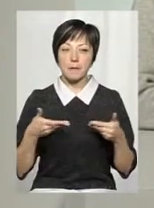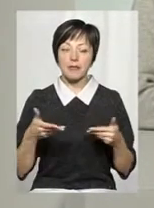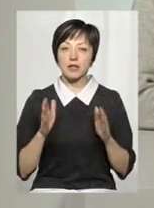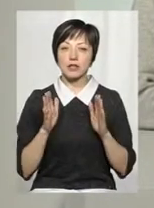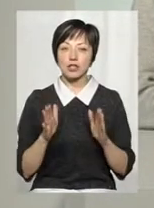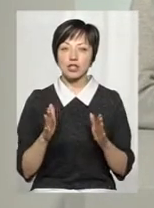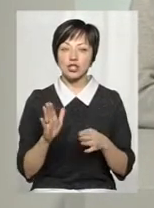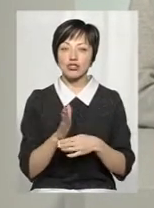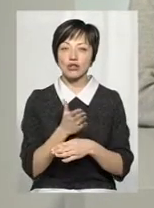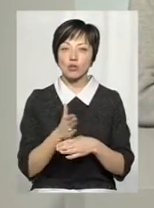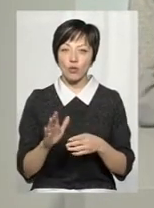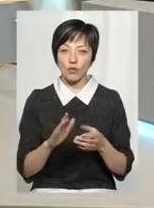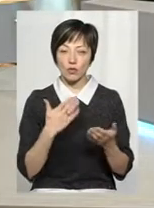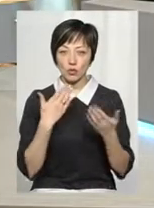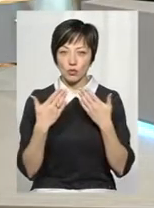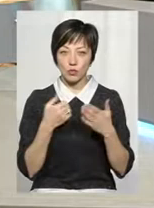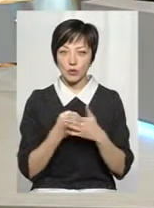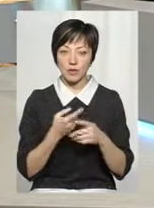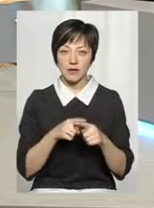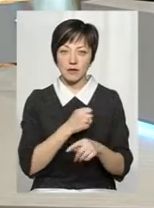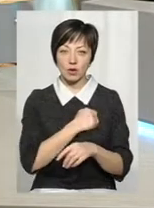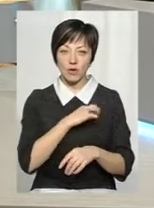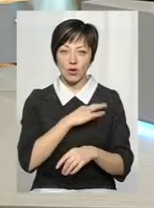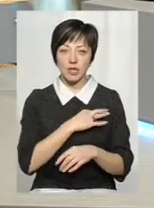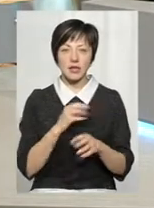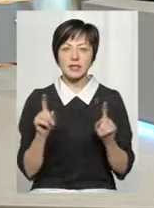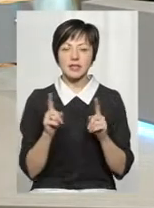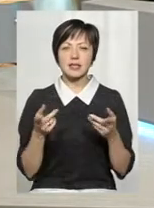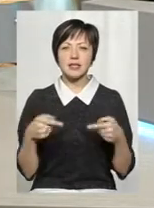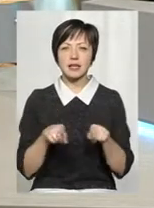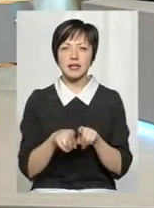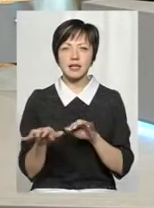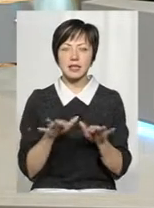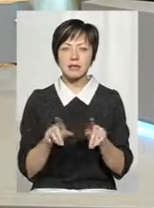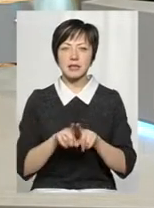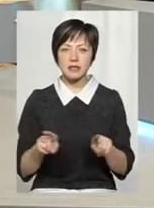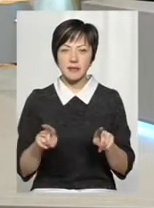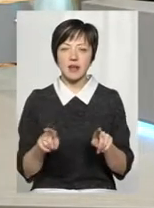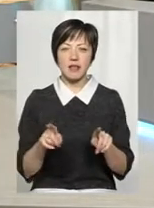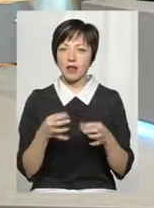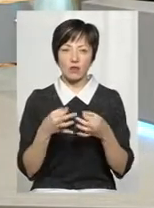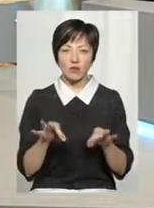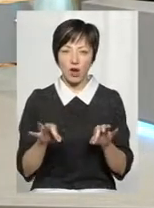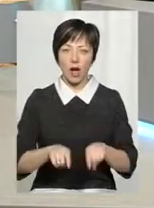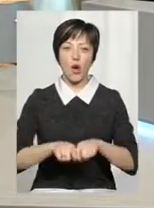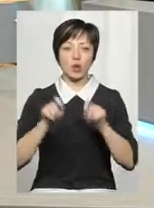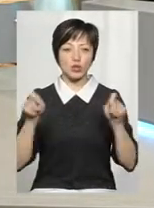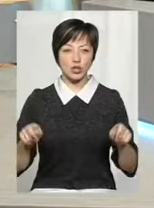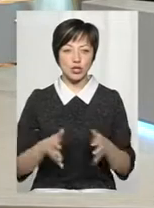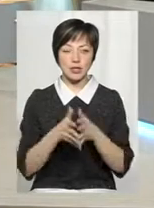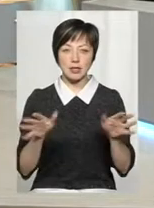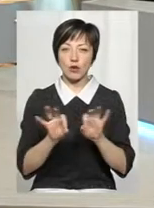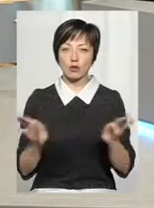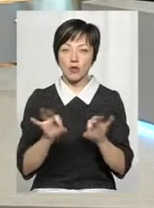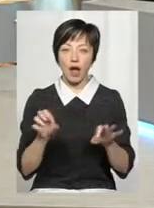стосуємося до військової розвідки. А що ж це за такі дії? Я розумію, що специфіка підрозділу не дозволяє так розширено це